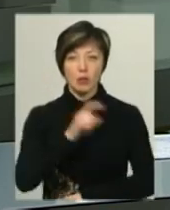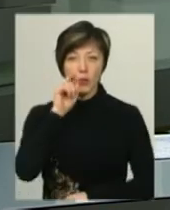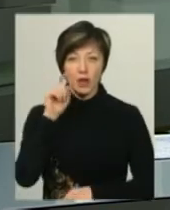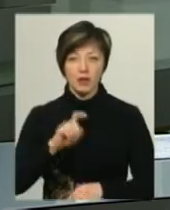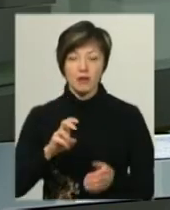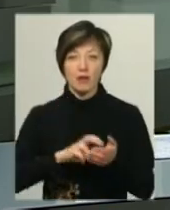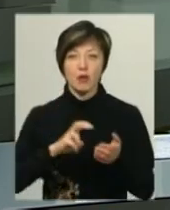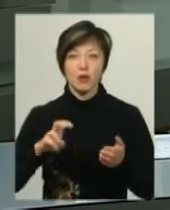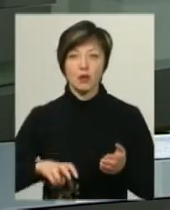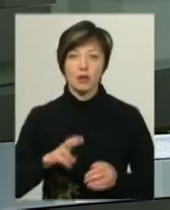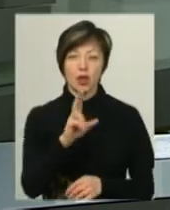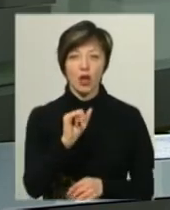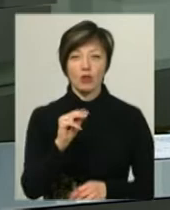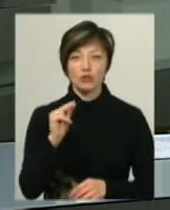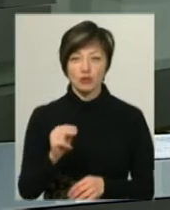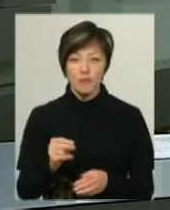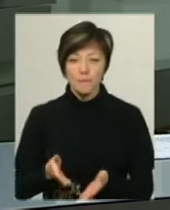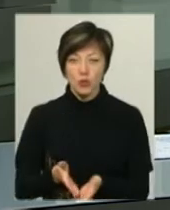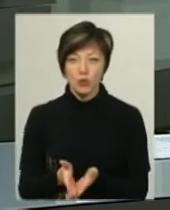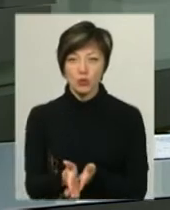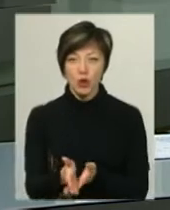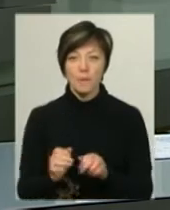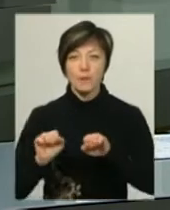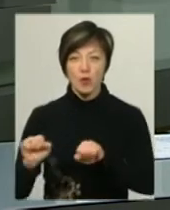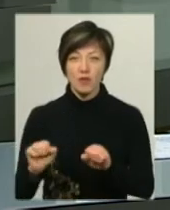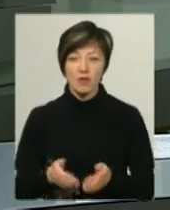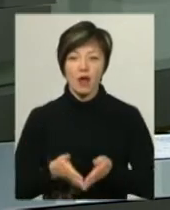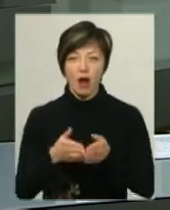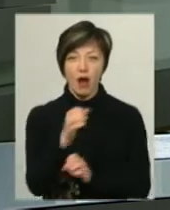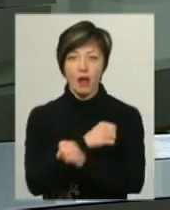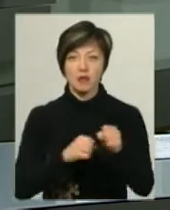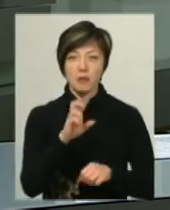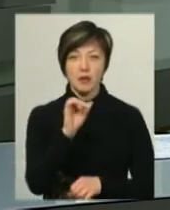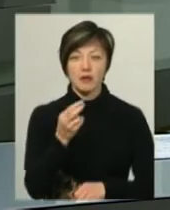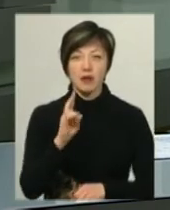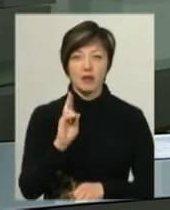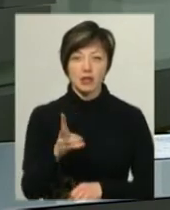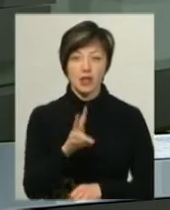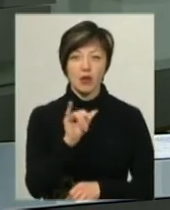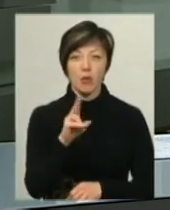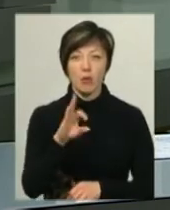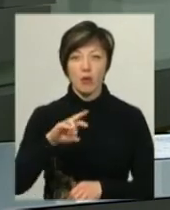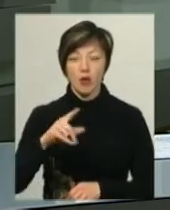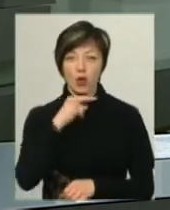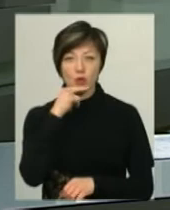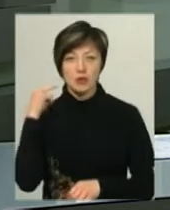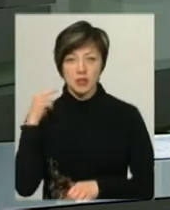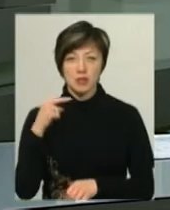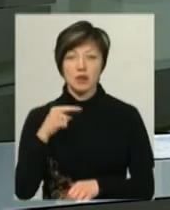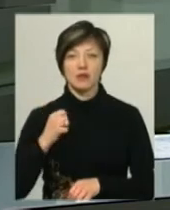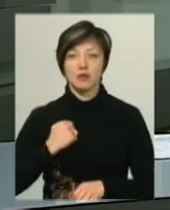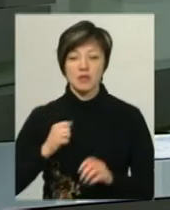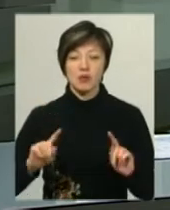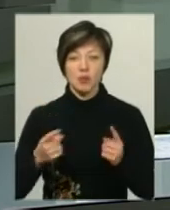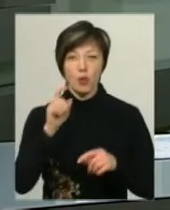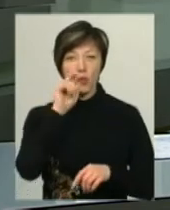виходили з Керченської протоки. Броньовані артилерійські катери «Бердянськ» та «Нікополь» та «Буксир» Яни Капу російські силовики захопили,